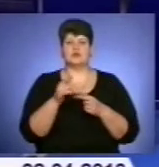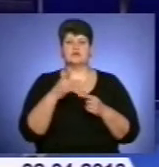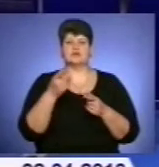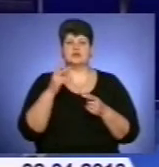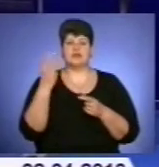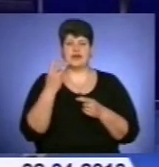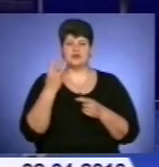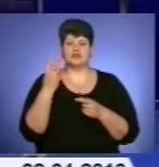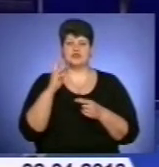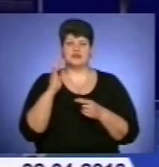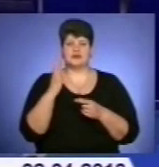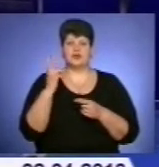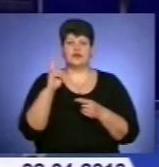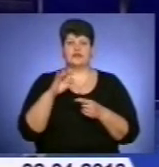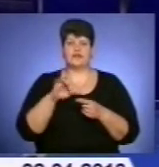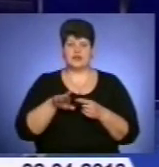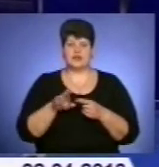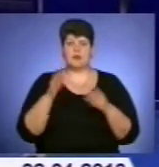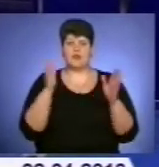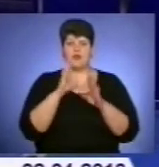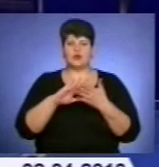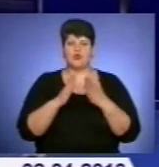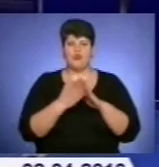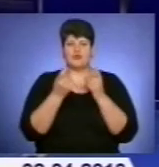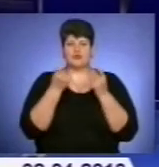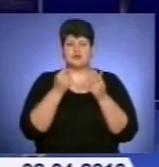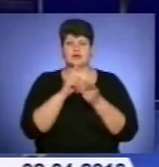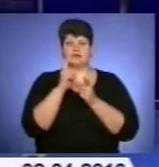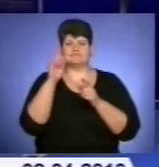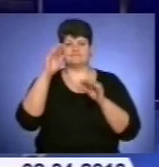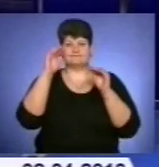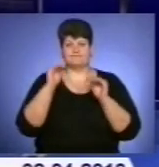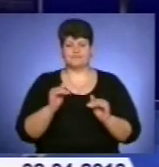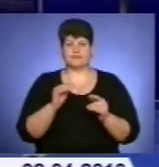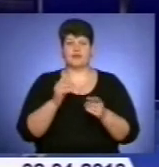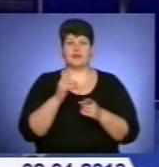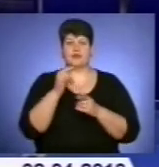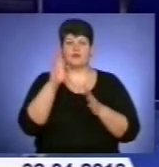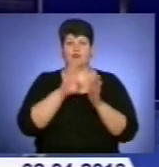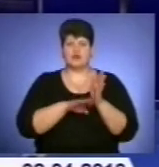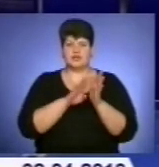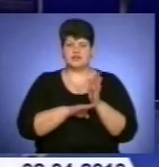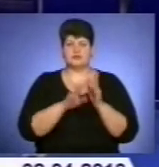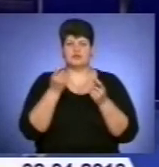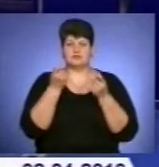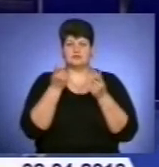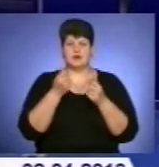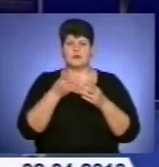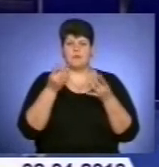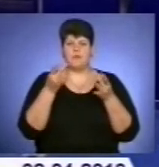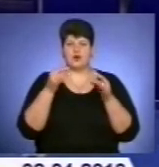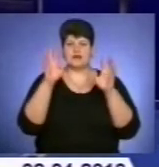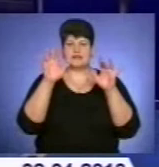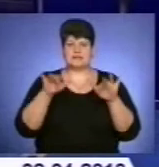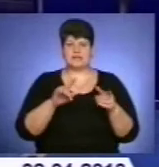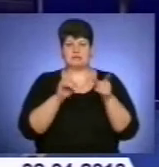виходом циклону з Балкан погодні умови дещо погіршаться. 3-го квітня вночі невеликий мокрий сніг, вранці та в день мокрий сніг